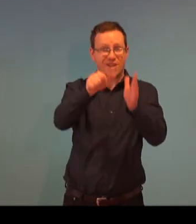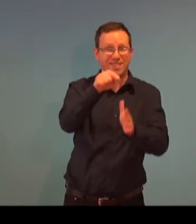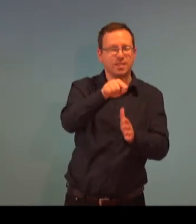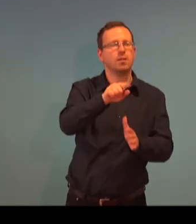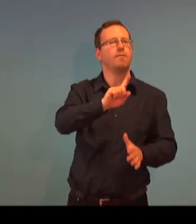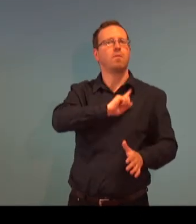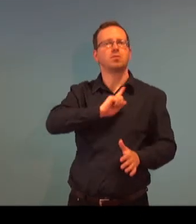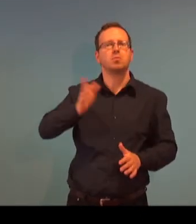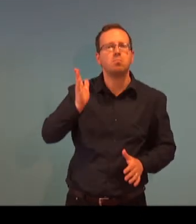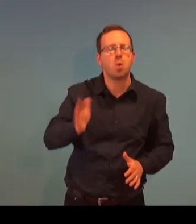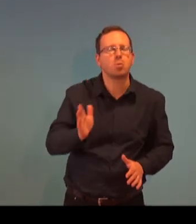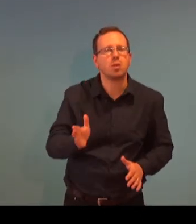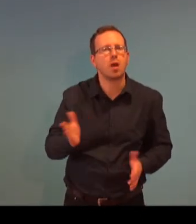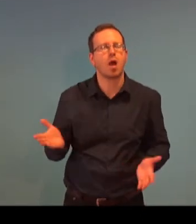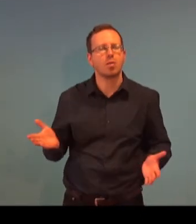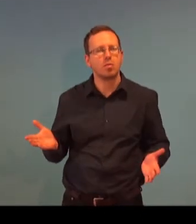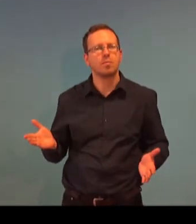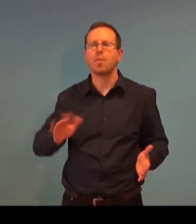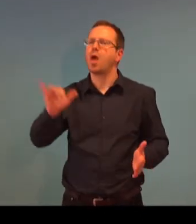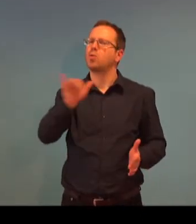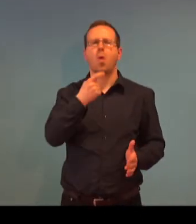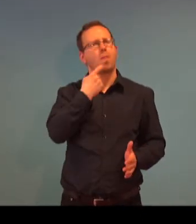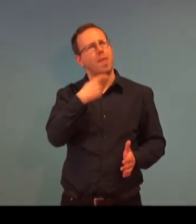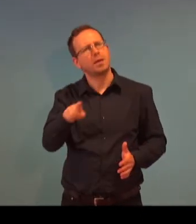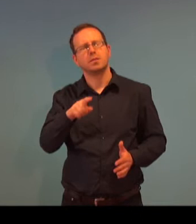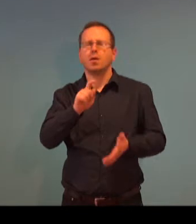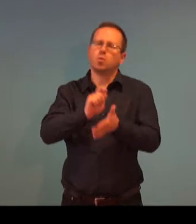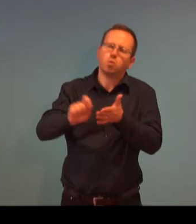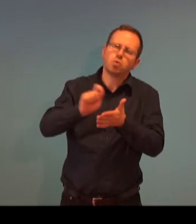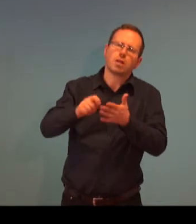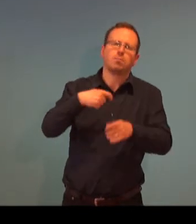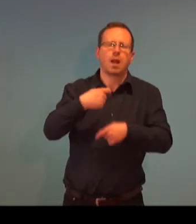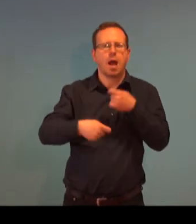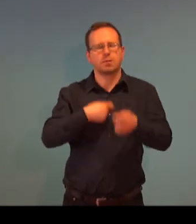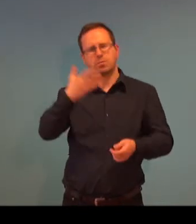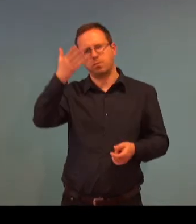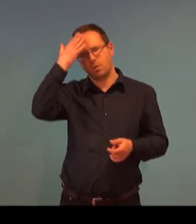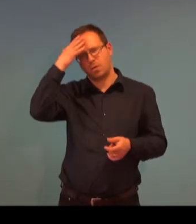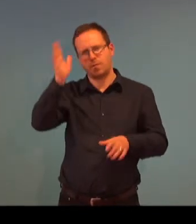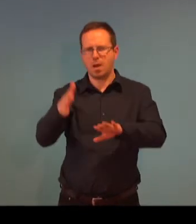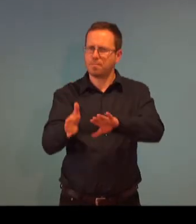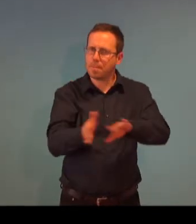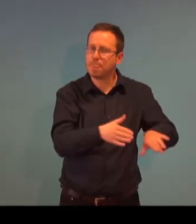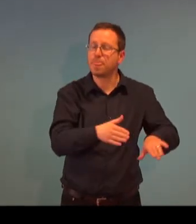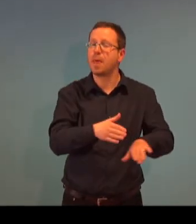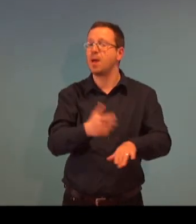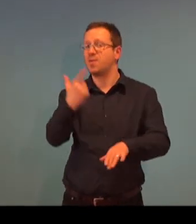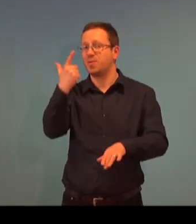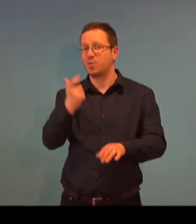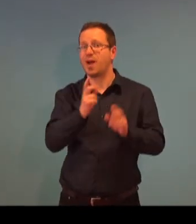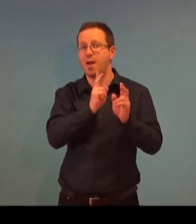vlastní biznis. Pokud by toho člověk, který nechce přes úřad práce, nechce prostě podstoupit